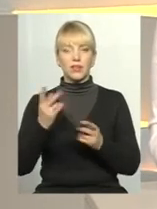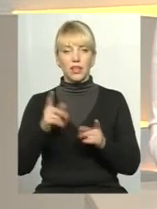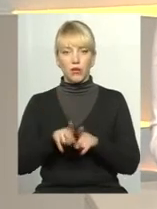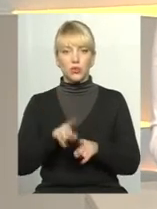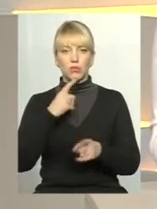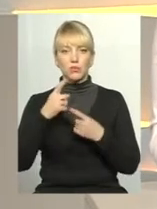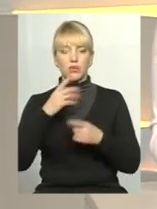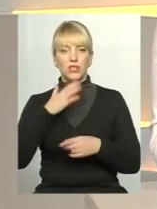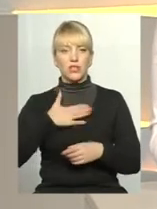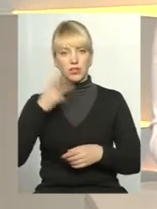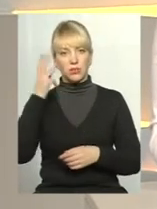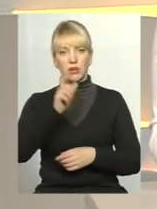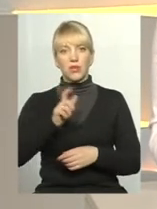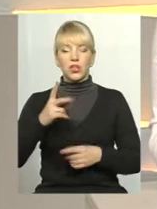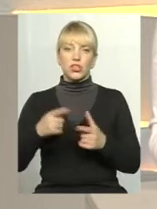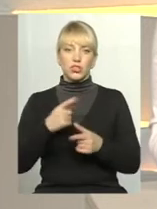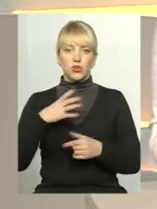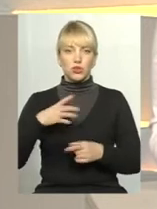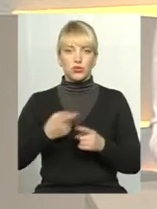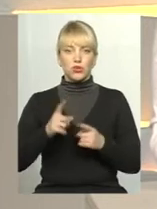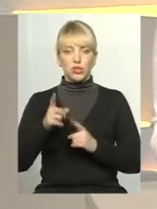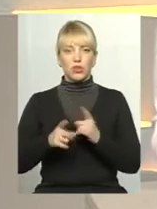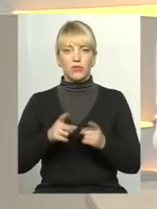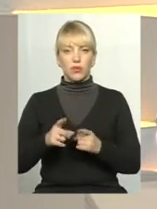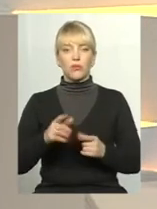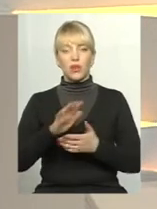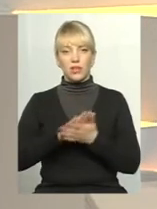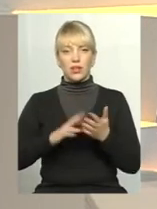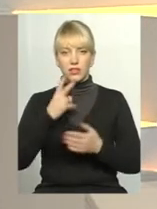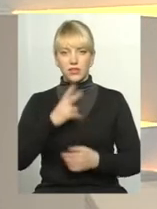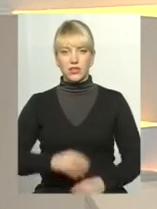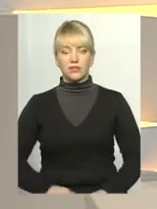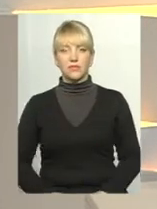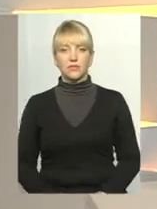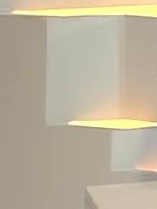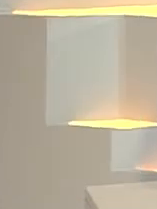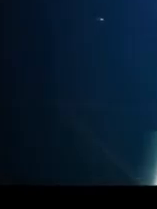хмельничанами, чи очікують вони її. Далі у сюжеті дивіться і повертаємося у студію.